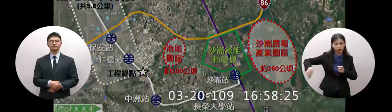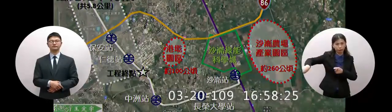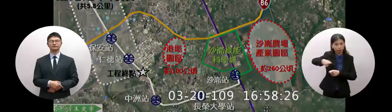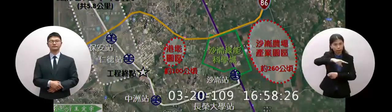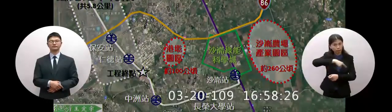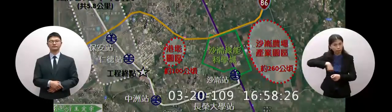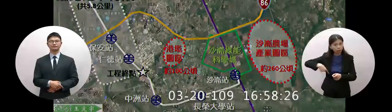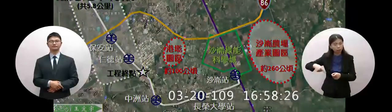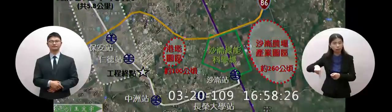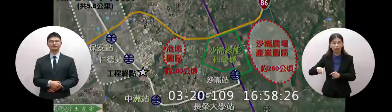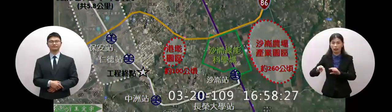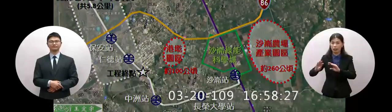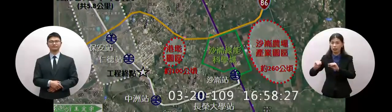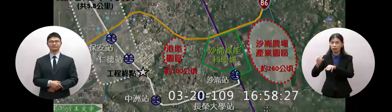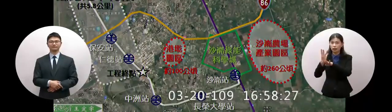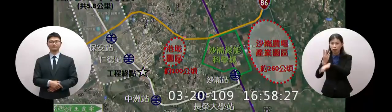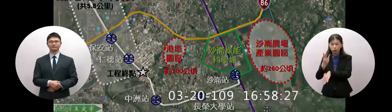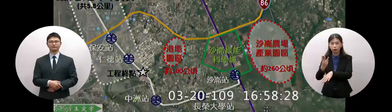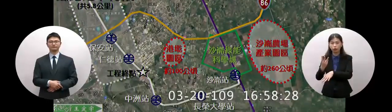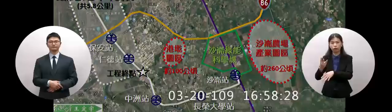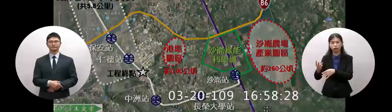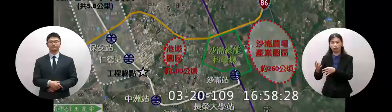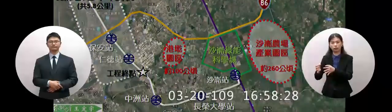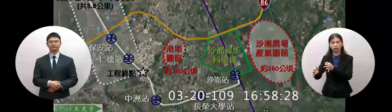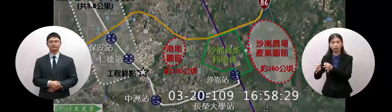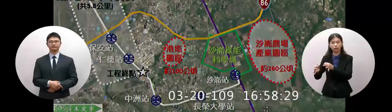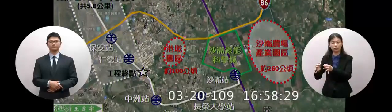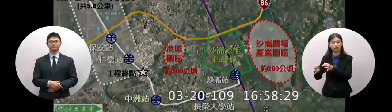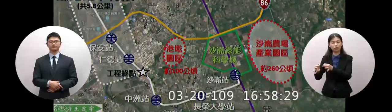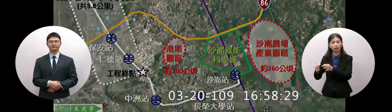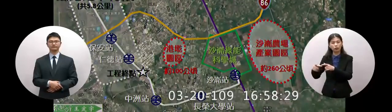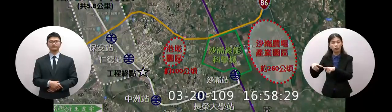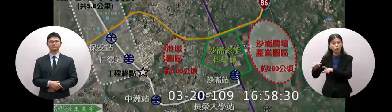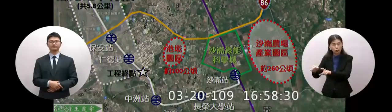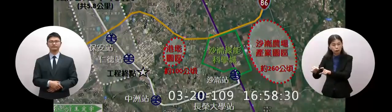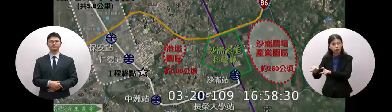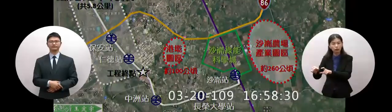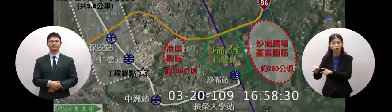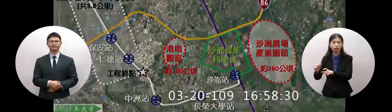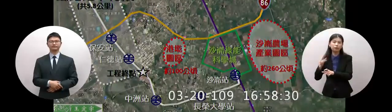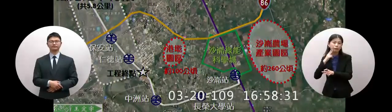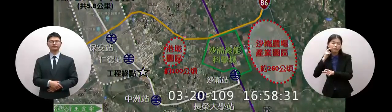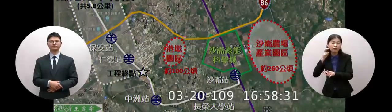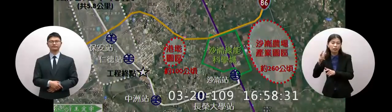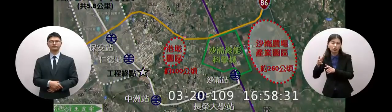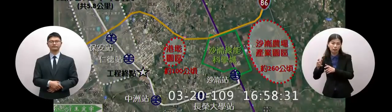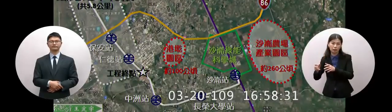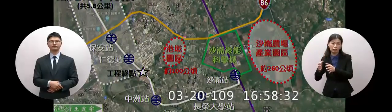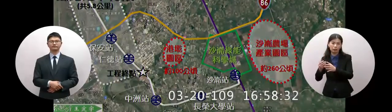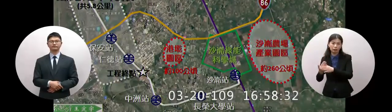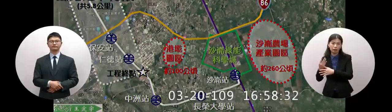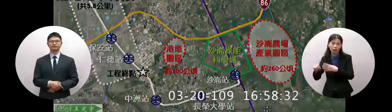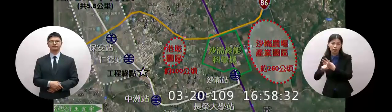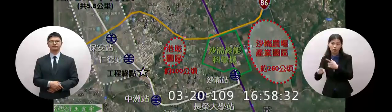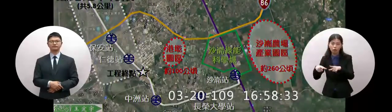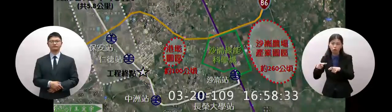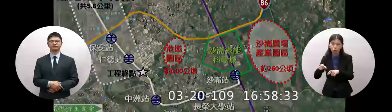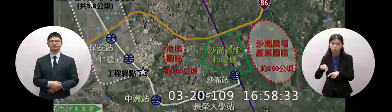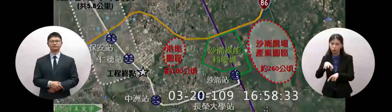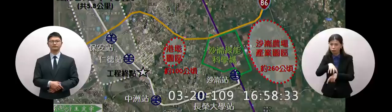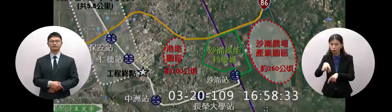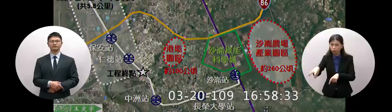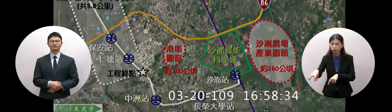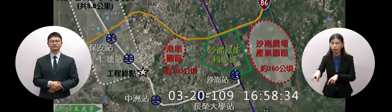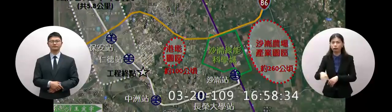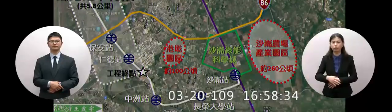業園區沙倫產業園區我上次就有問到下一個鋼基產業園區是台南市政府金發局的這兩塊我是